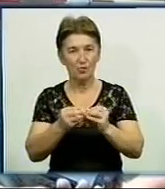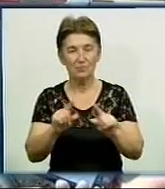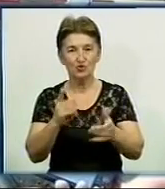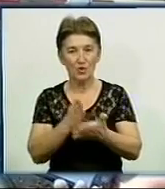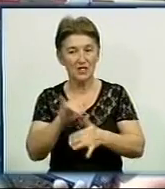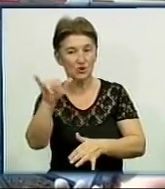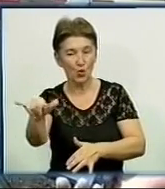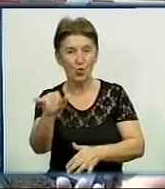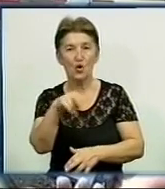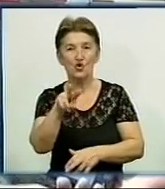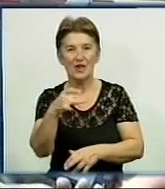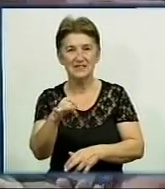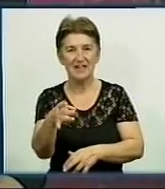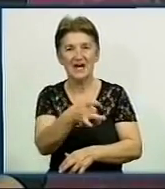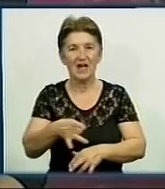Долинській районі лікарні.